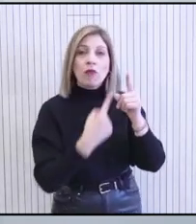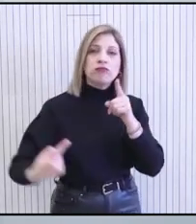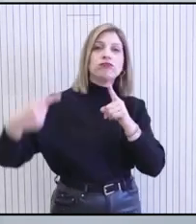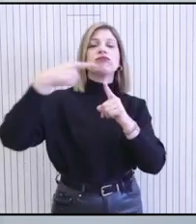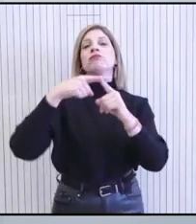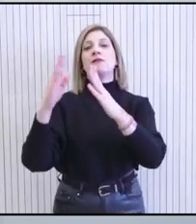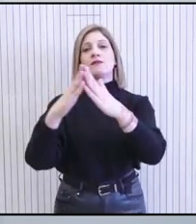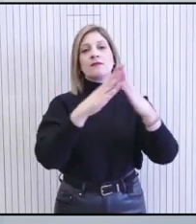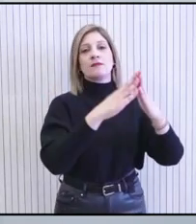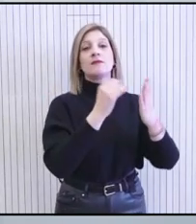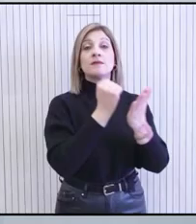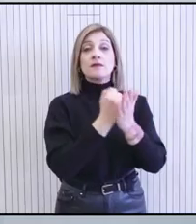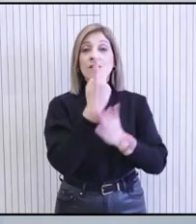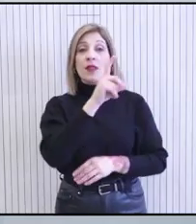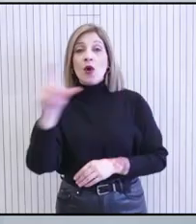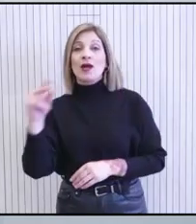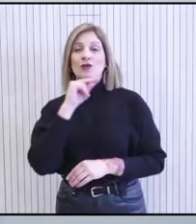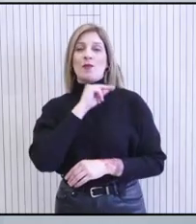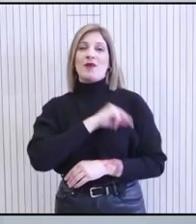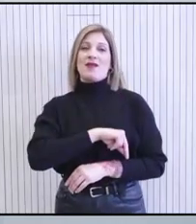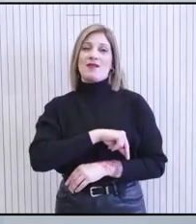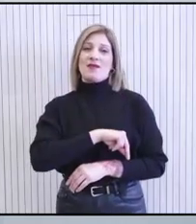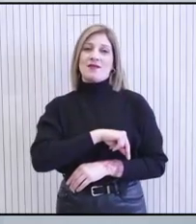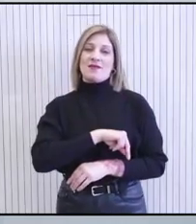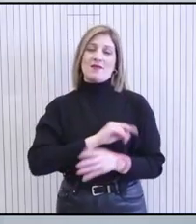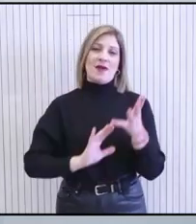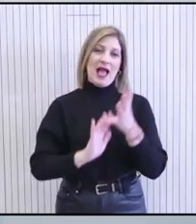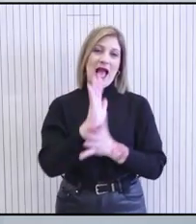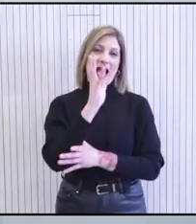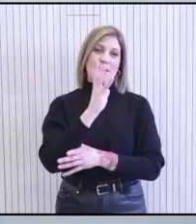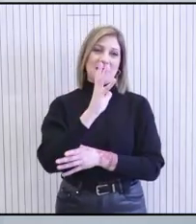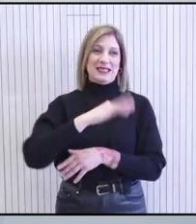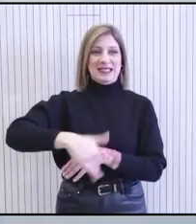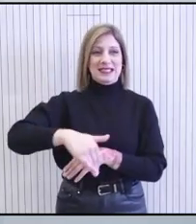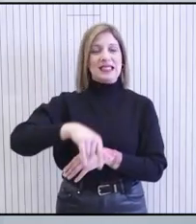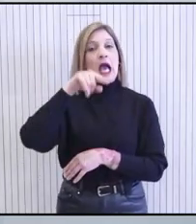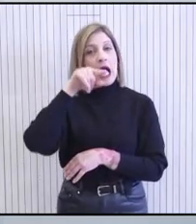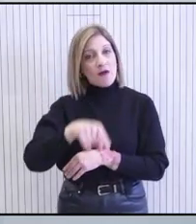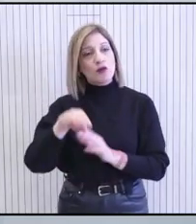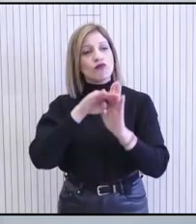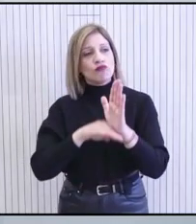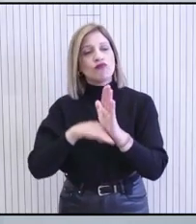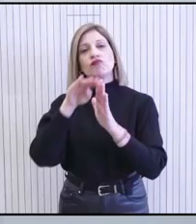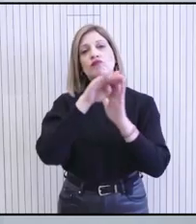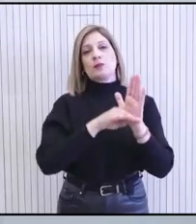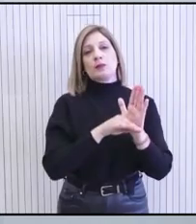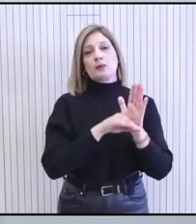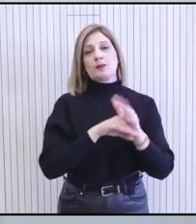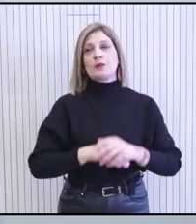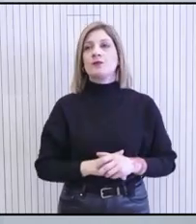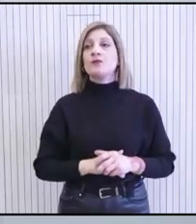και 2 εκατομμύρια ευρώ έσοδα για τον Κυπριακό Οργανισμό Ανάπτυξης Γης, ώστε να αναπτύξει προγράμματα προσιτής στέγης.